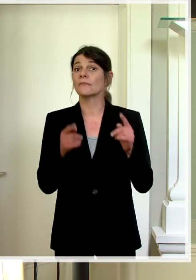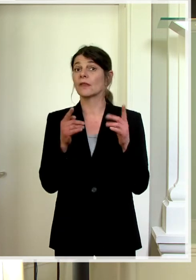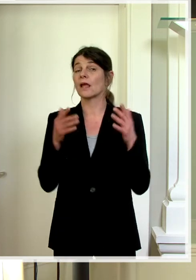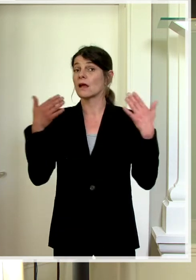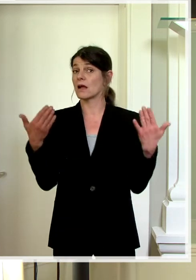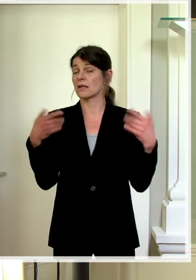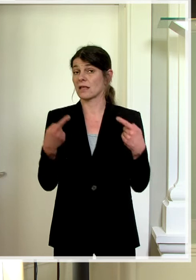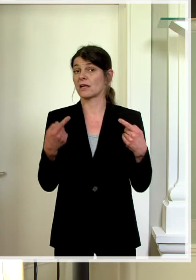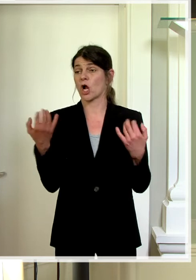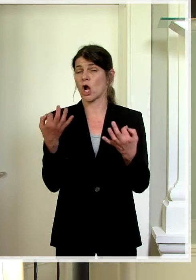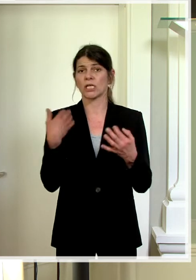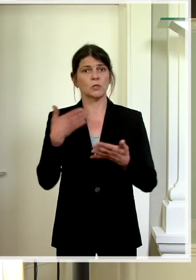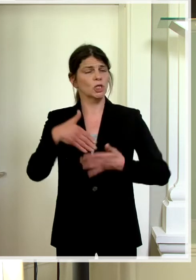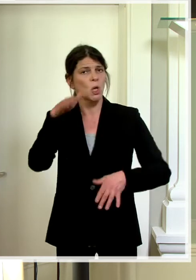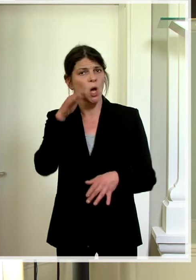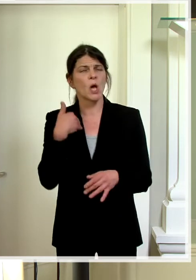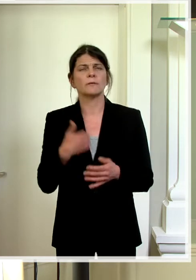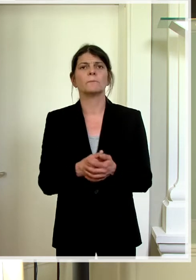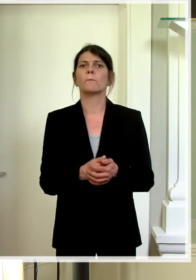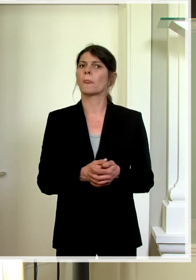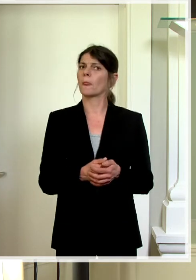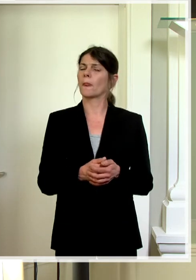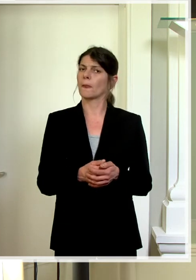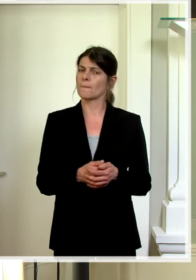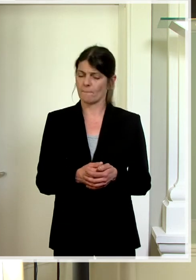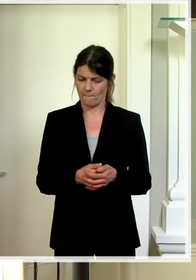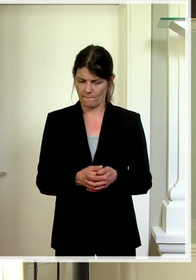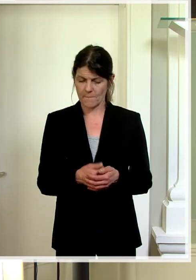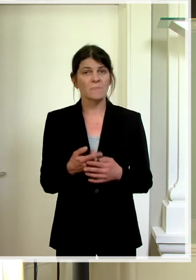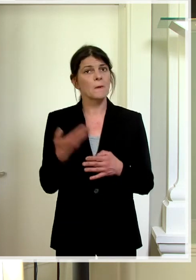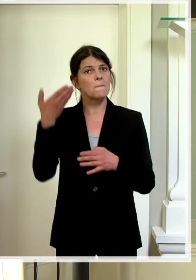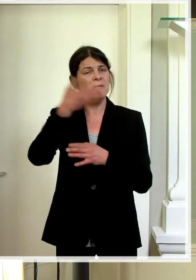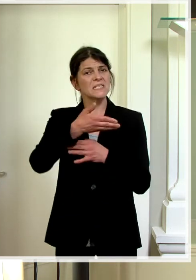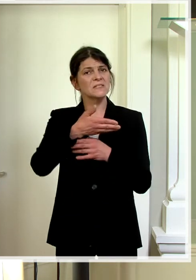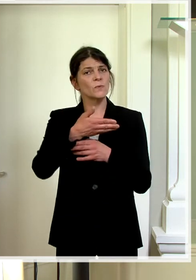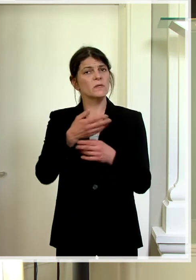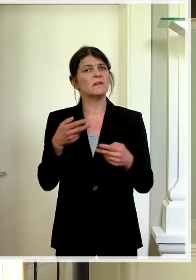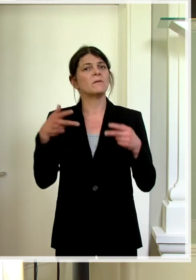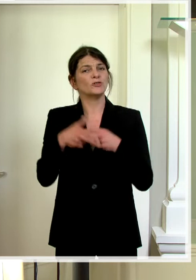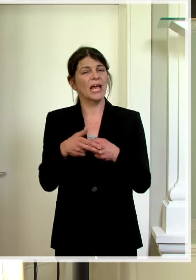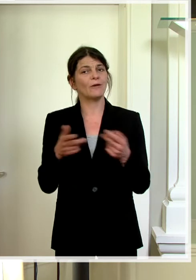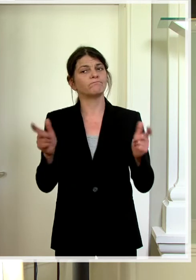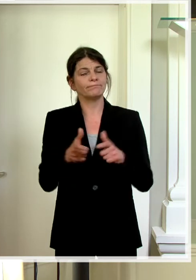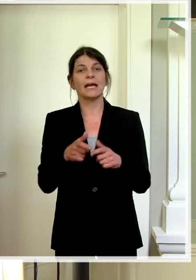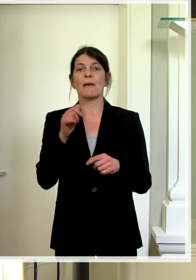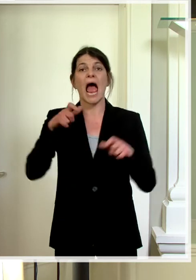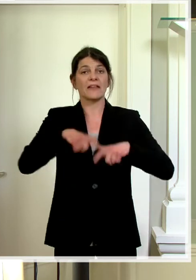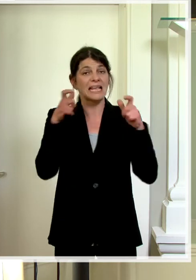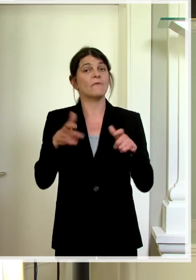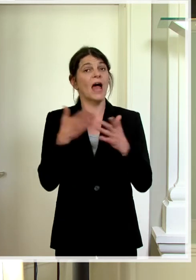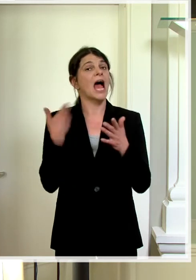Dann haben wir ja heute schon gehört, dass die Besuchsbeschränkungen in den Altersheimen gelockert wurden.